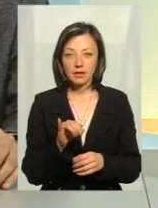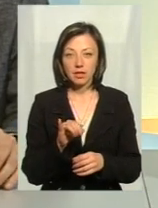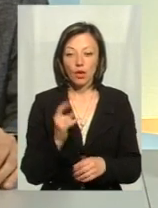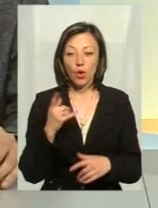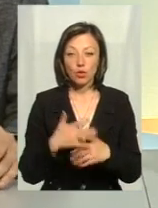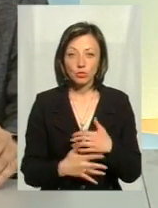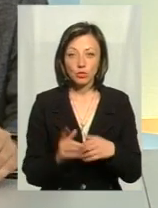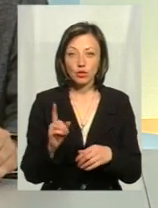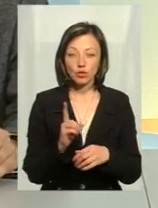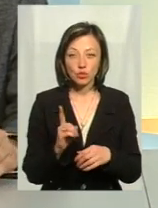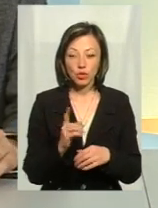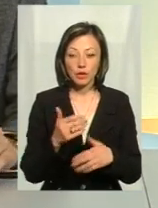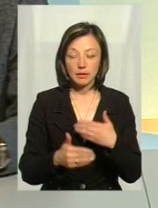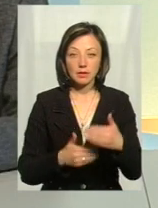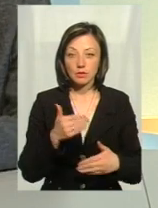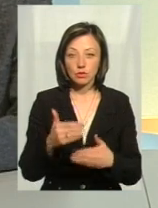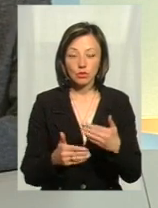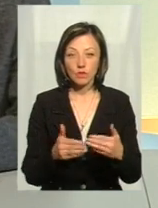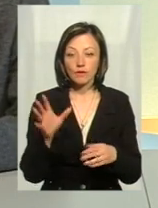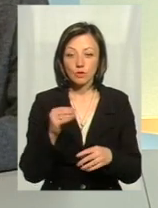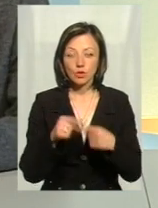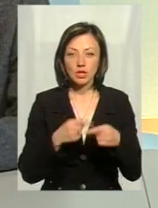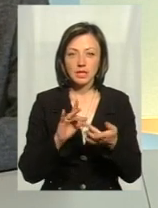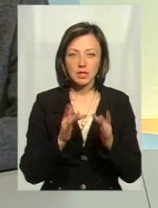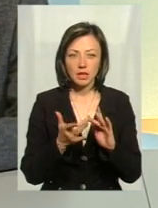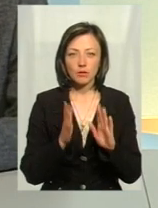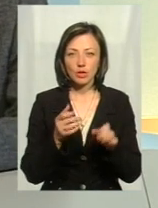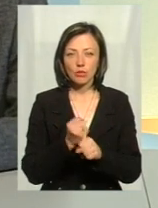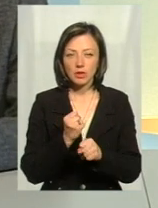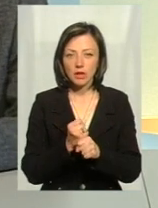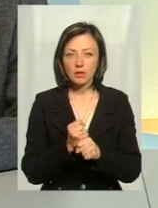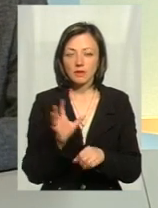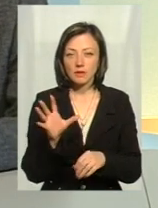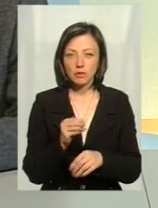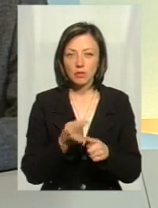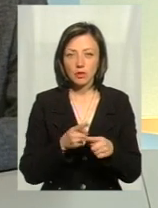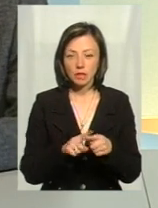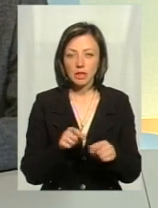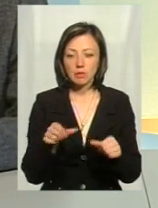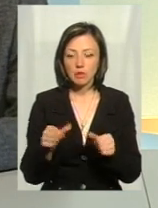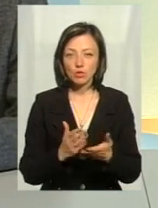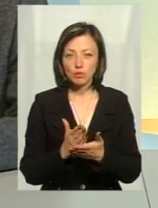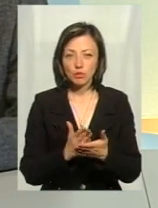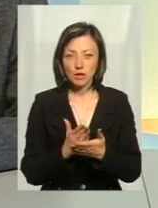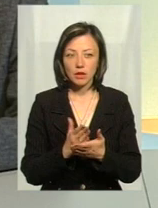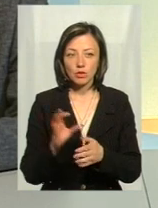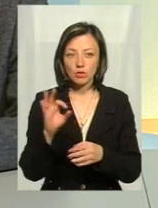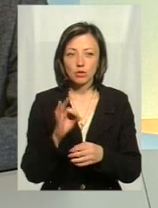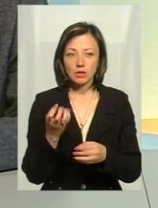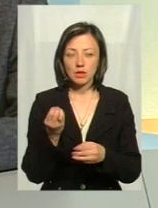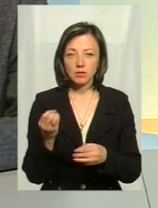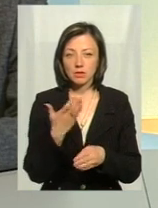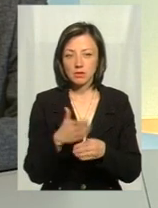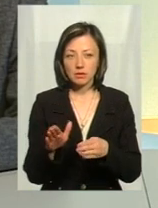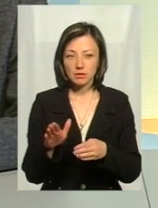І, розуміючи те, що, як би, йде тенденція до того, що от все через інтернет буде робитися, все, поэтому диспетчерську службу про них треба трошки, як би,